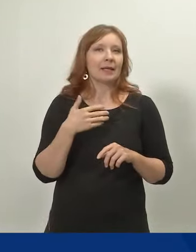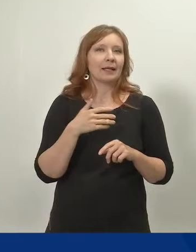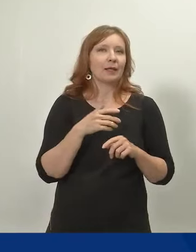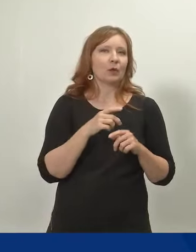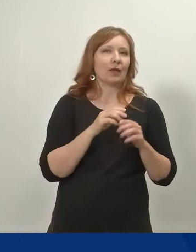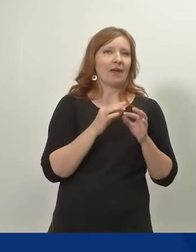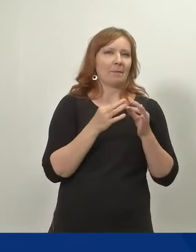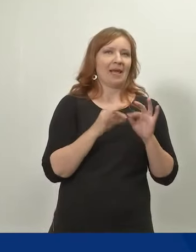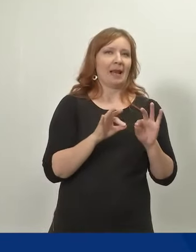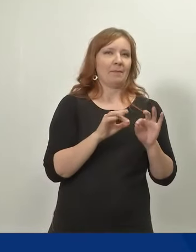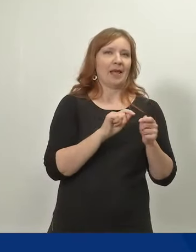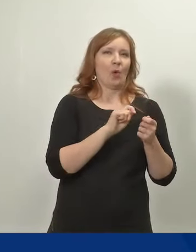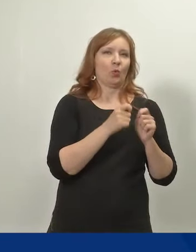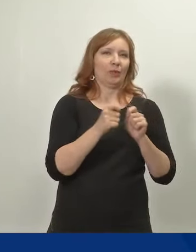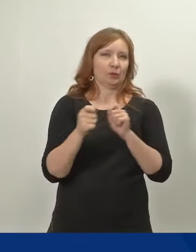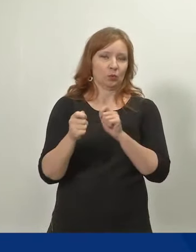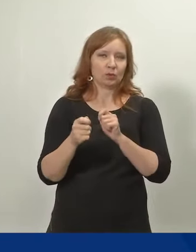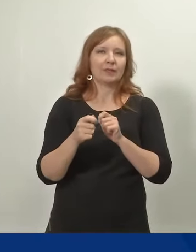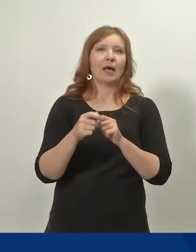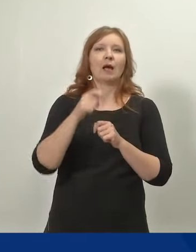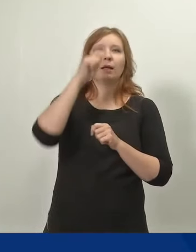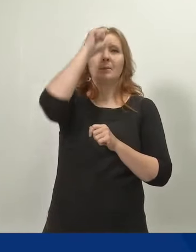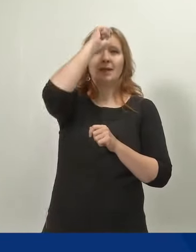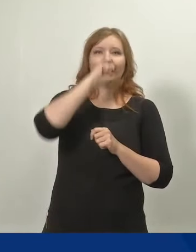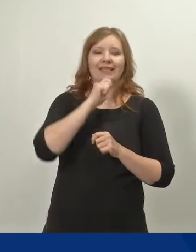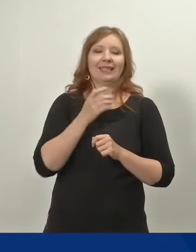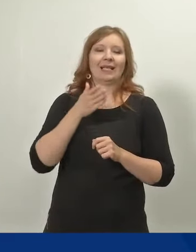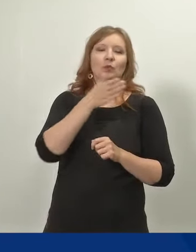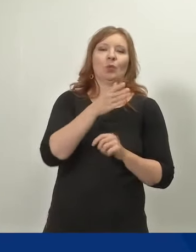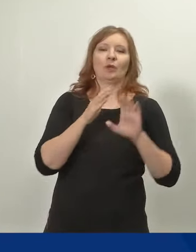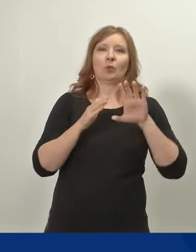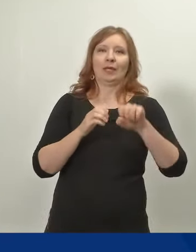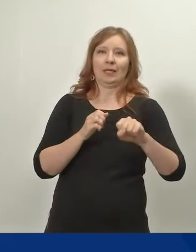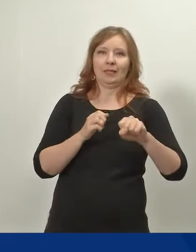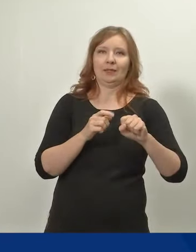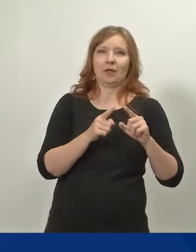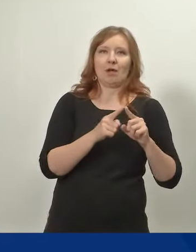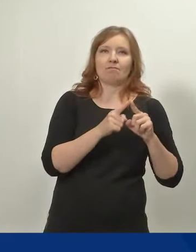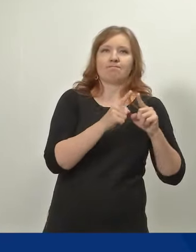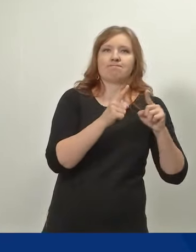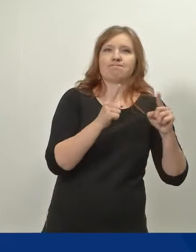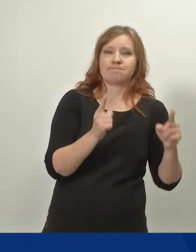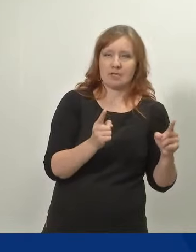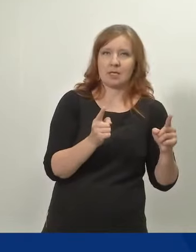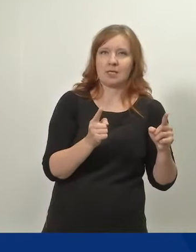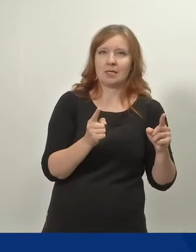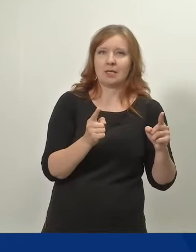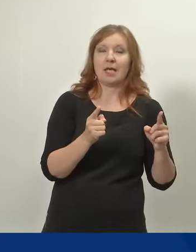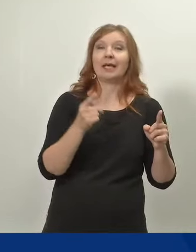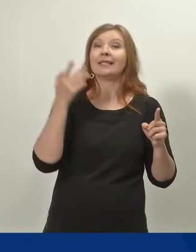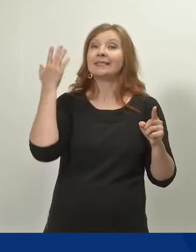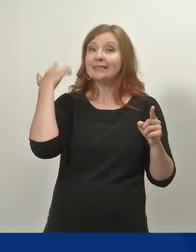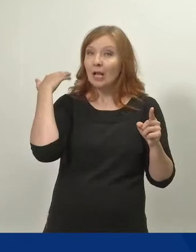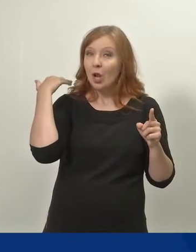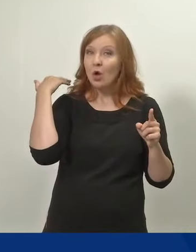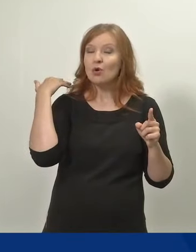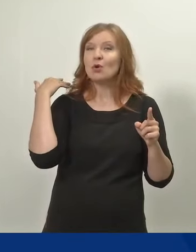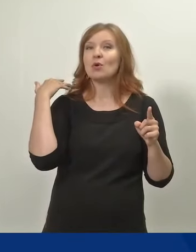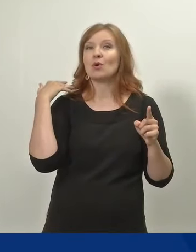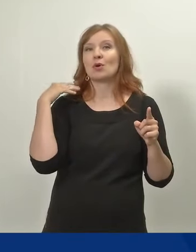uudistuksia, missä isille suunnattua kiintiöitä on kasvatettu, niin se on näkynyt hyppynä tässä